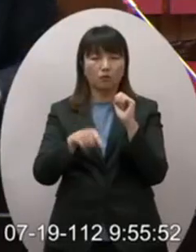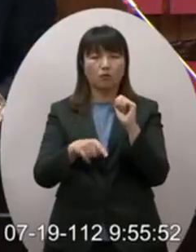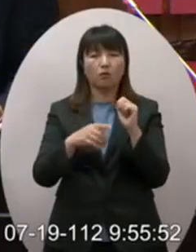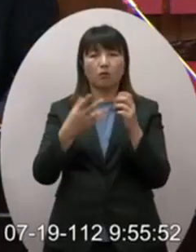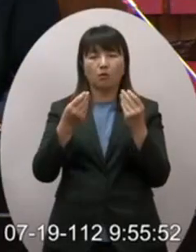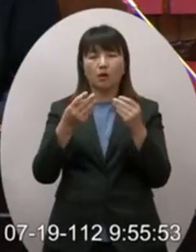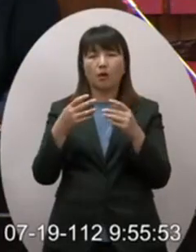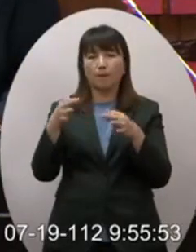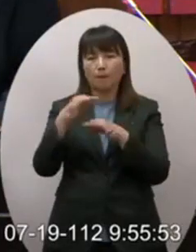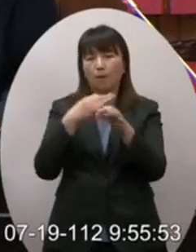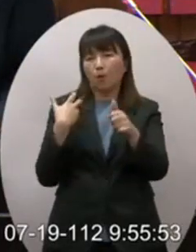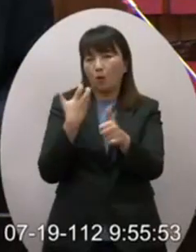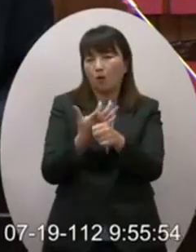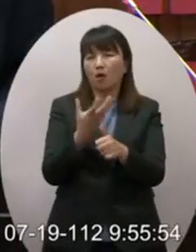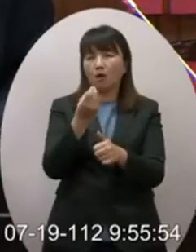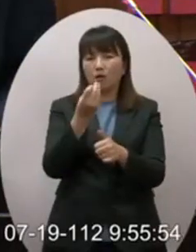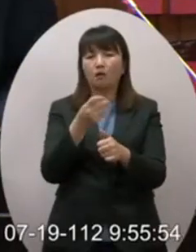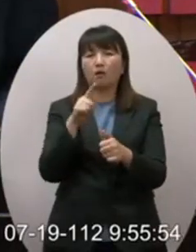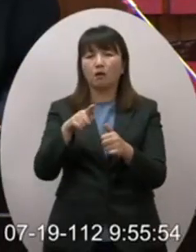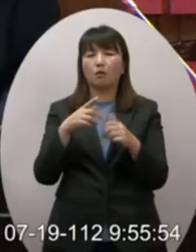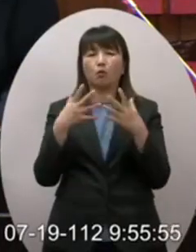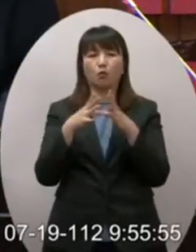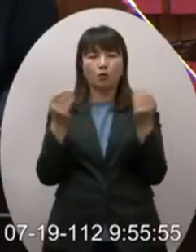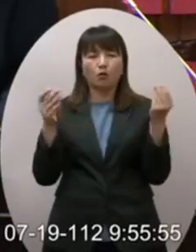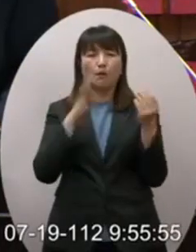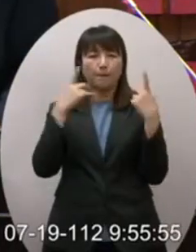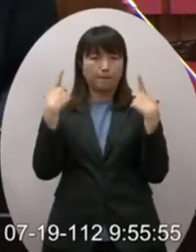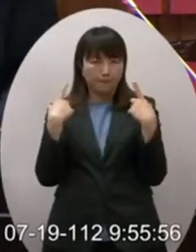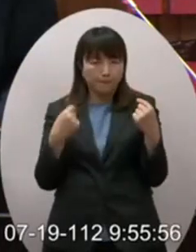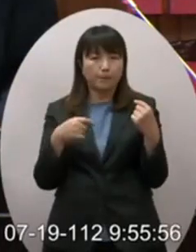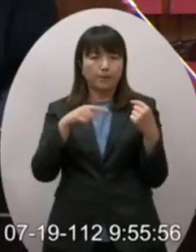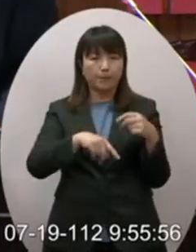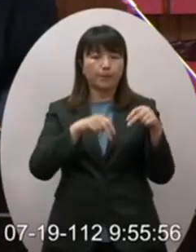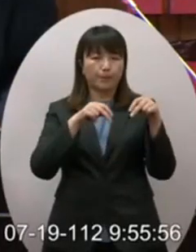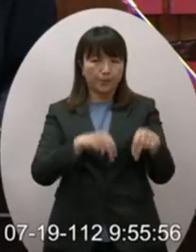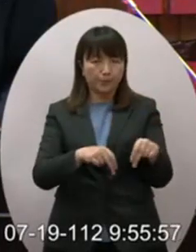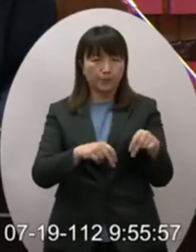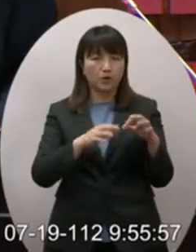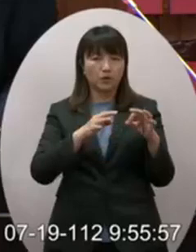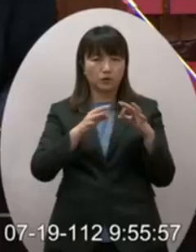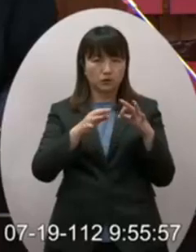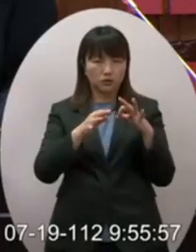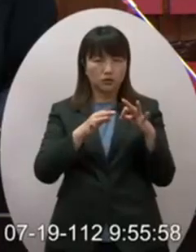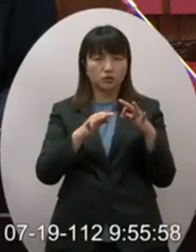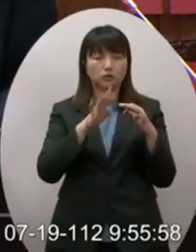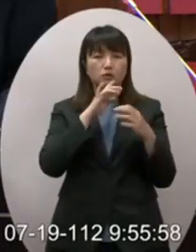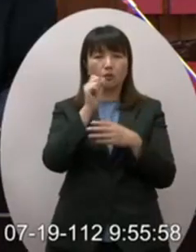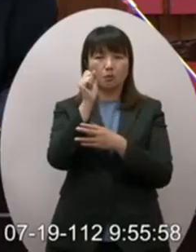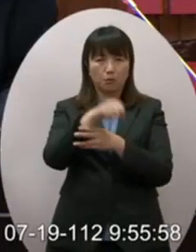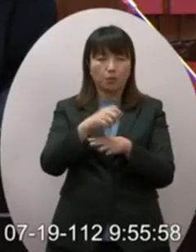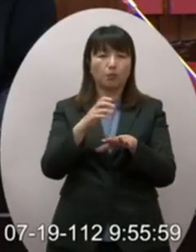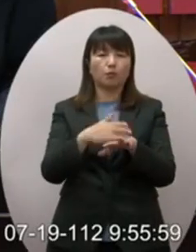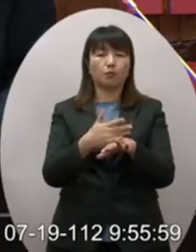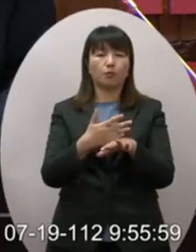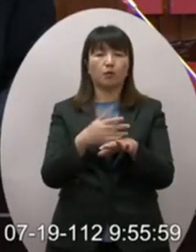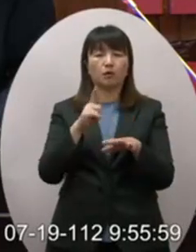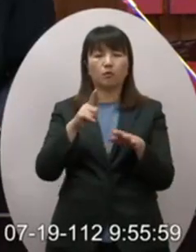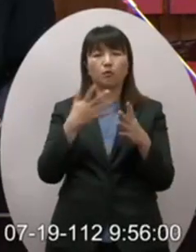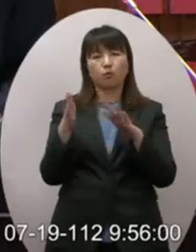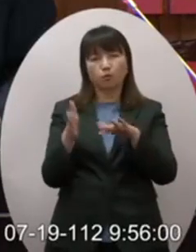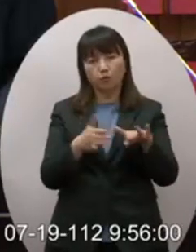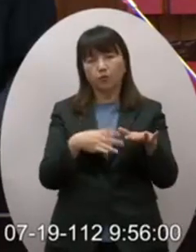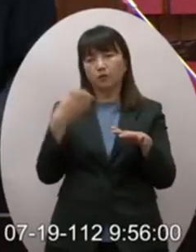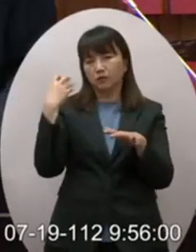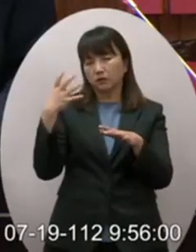沒有貿易授權所以他不用經過原本人家簽市場准入的這種要國會批准所以他只好